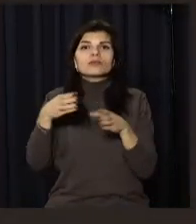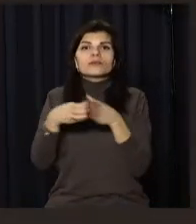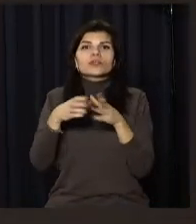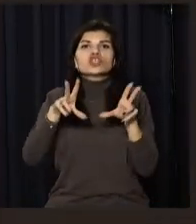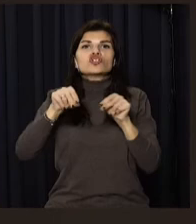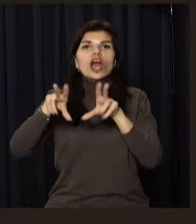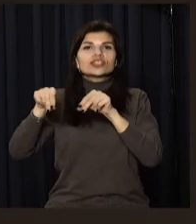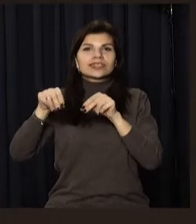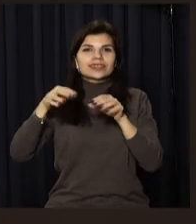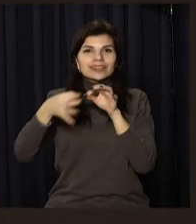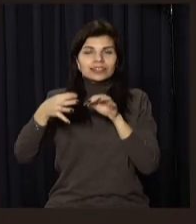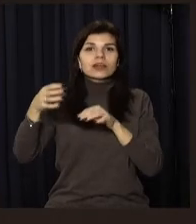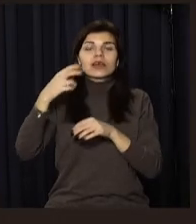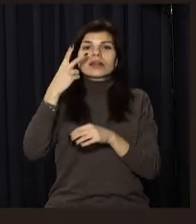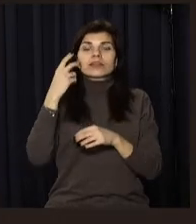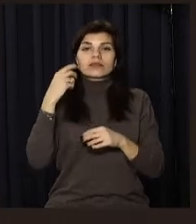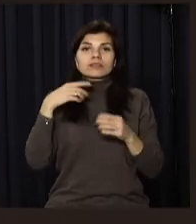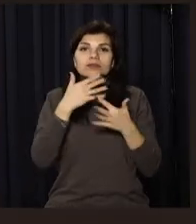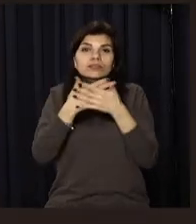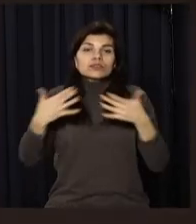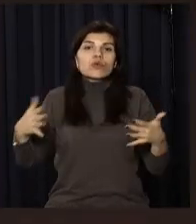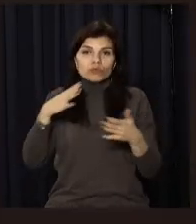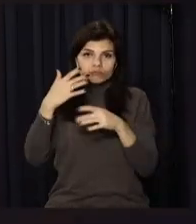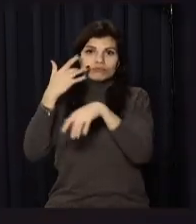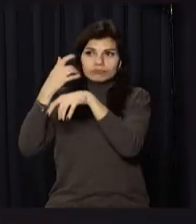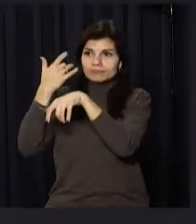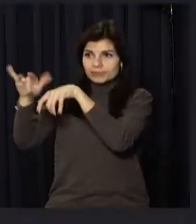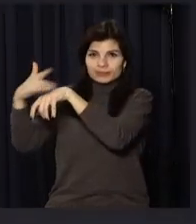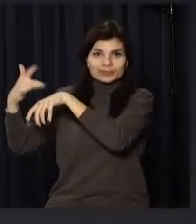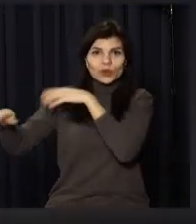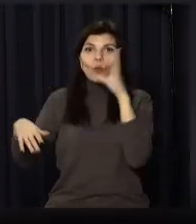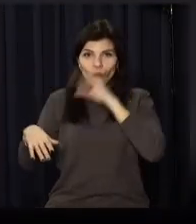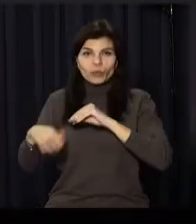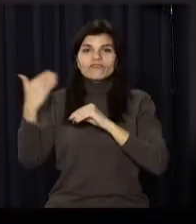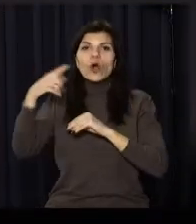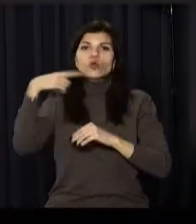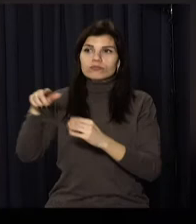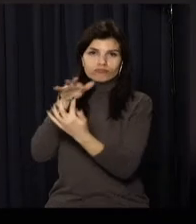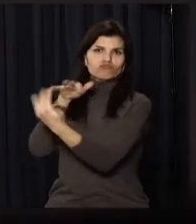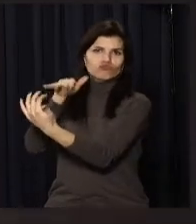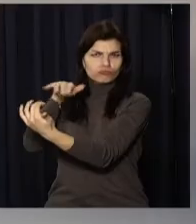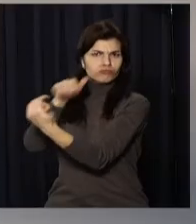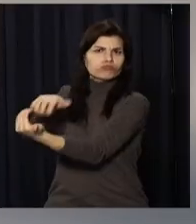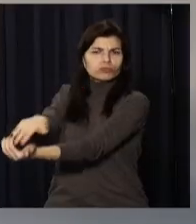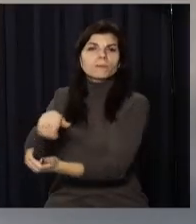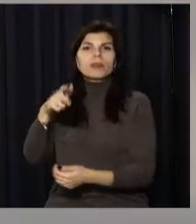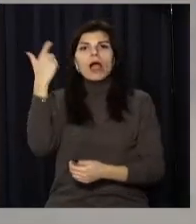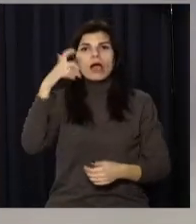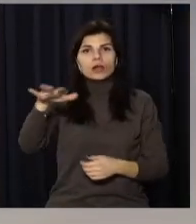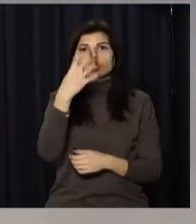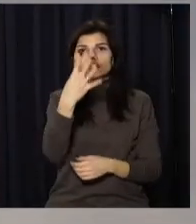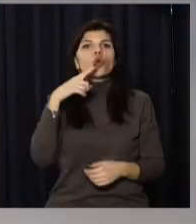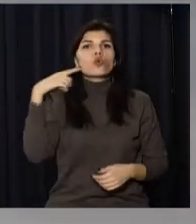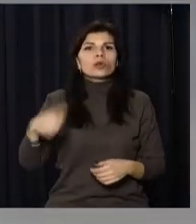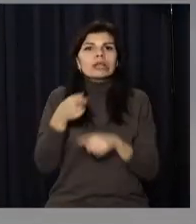Знищено 7 літаків, 2 вертольоти та десятки одиниць зброньованої техніки ворога. Зокрема, на об'їзній дорозі Харкова спалено 4